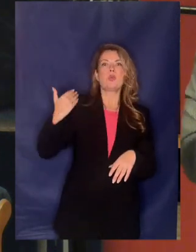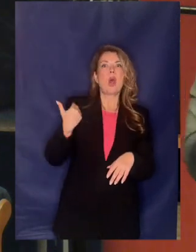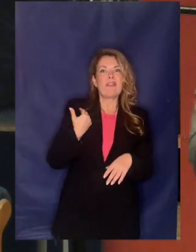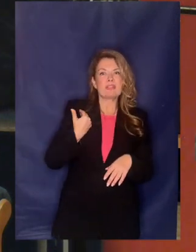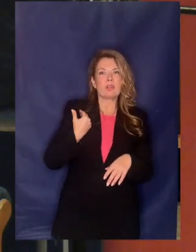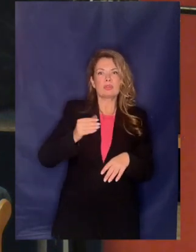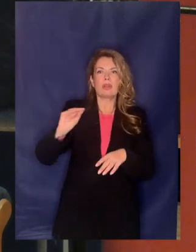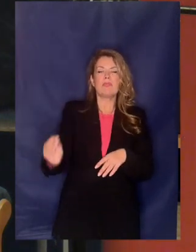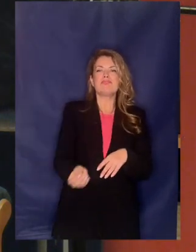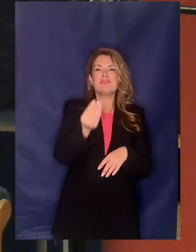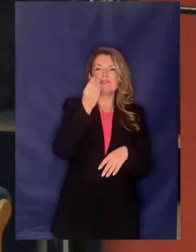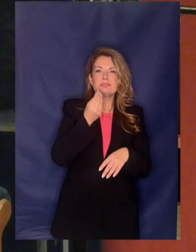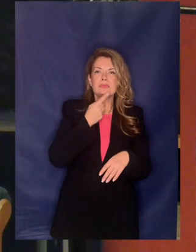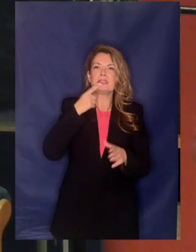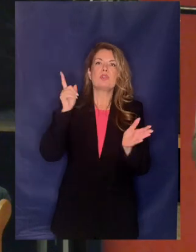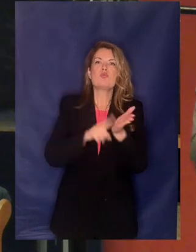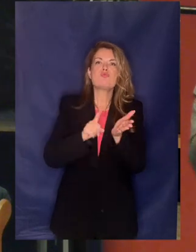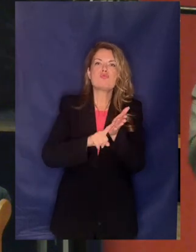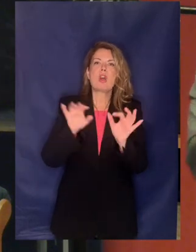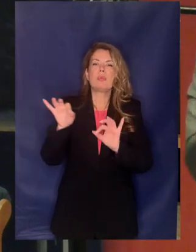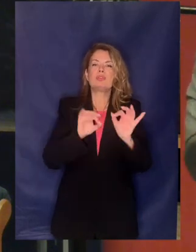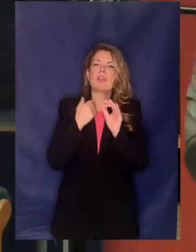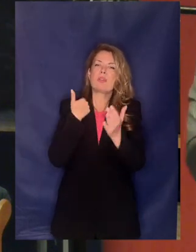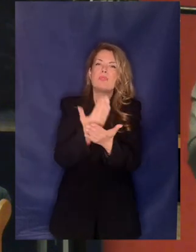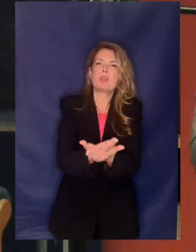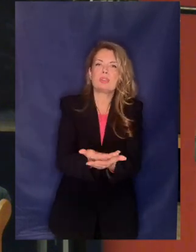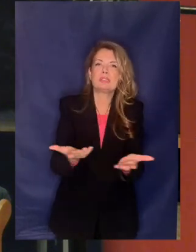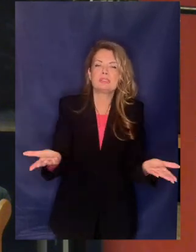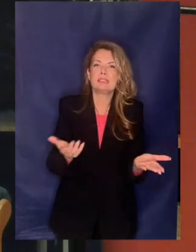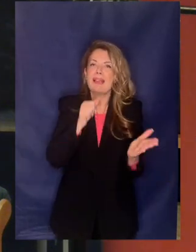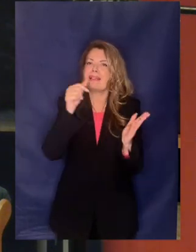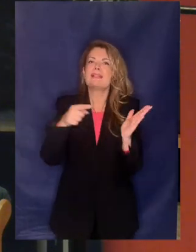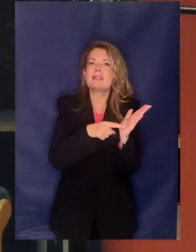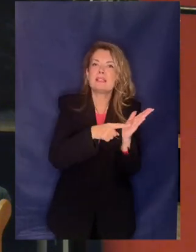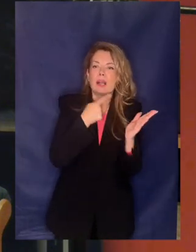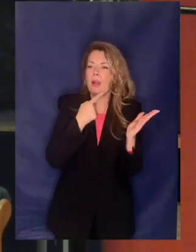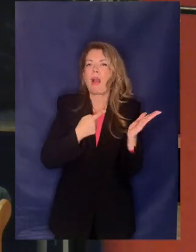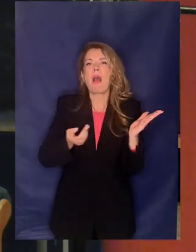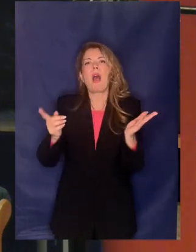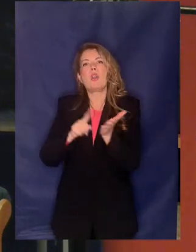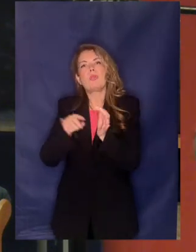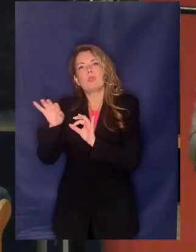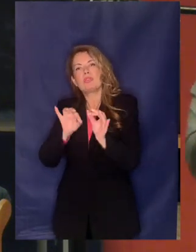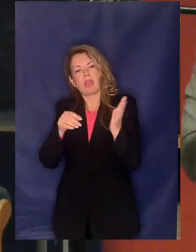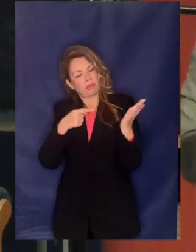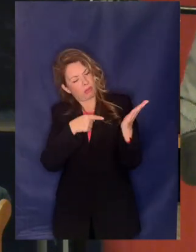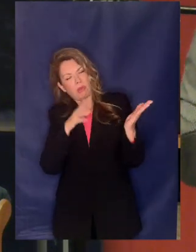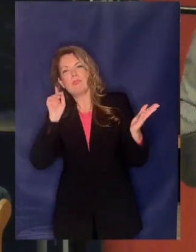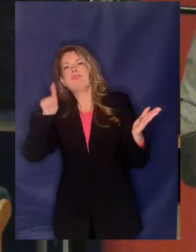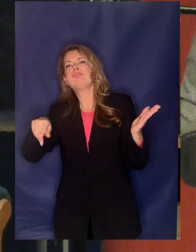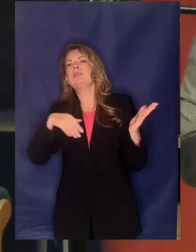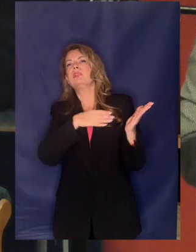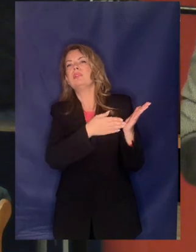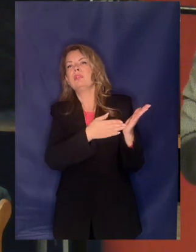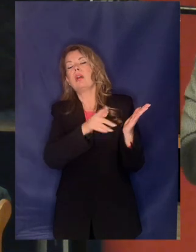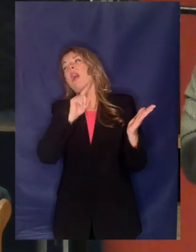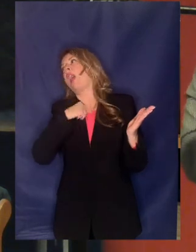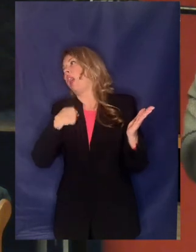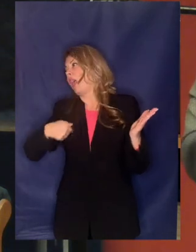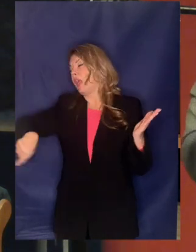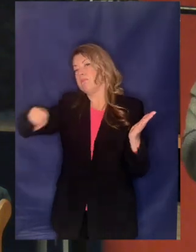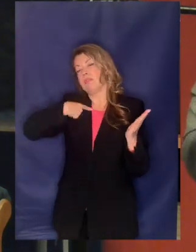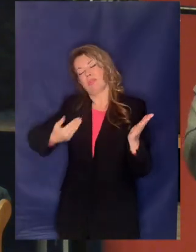απέναντι στο Σύνταγμα απέναντι στις αποφάσεις του Συμβουλίου της Επικρατείας και εμείς αναγκαζόμαστε να προσφύγουμε στην